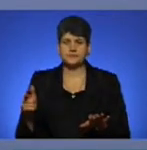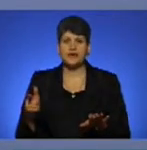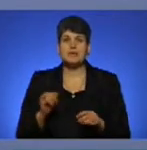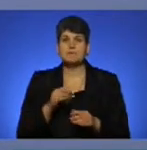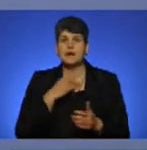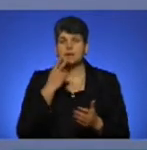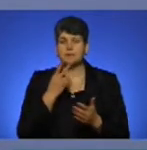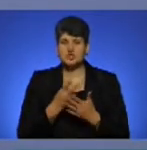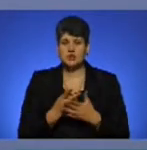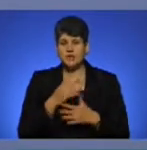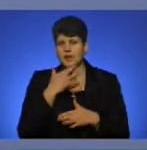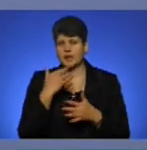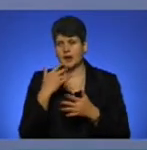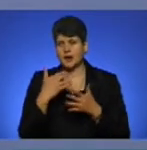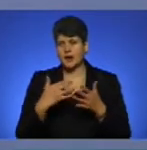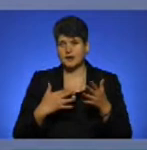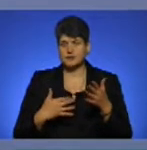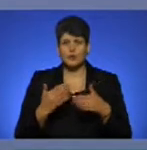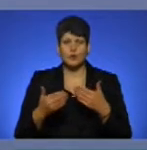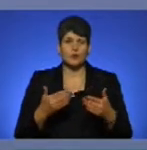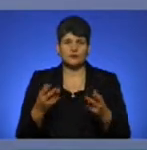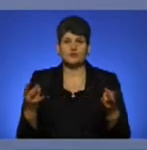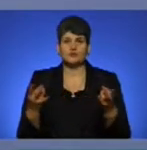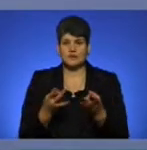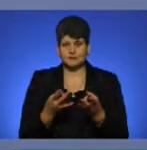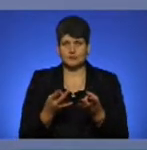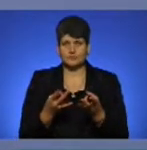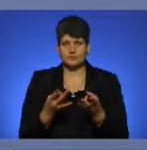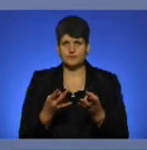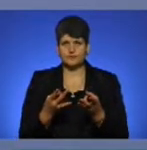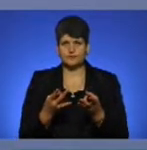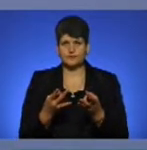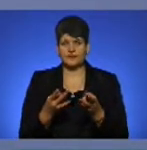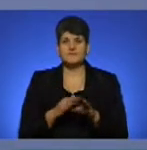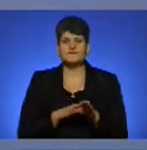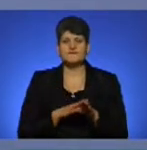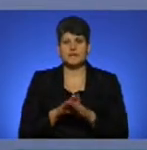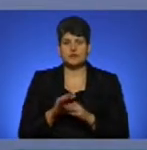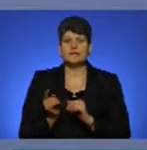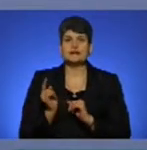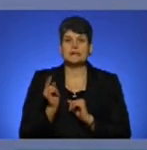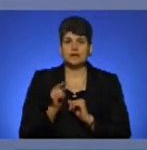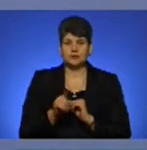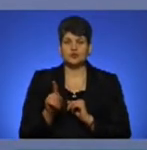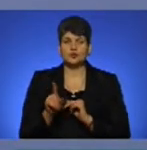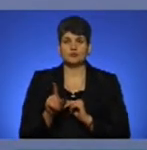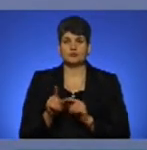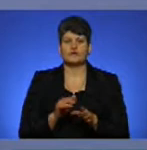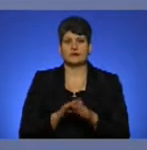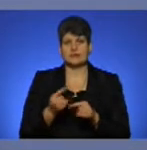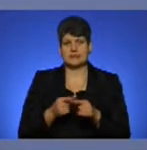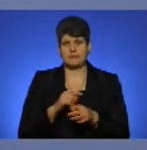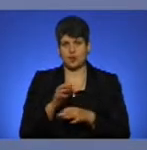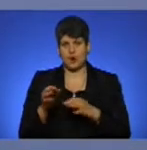передбачає ряд кроків, які потрібно степ-бай-степ виконати для того, щоб реалізувати даний проєкт.